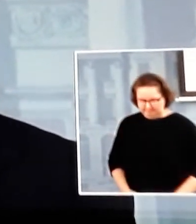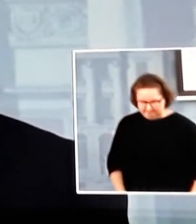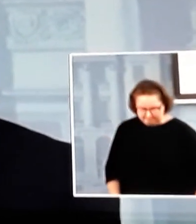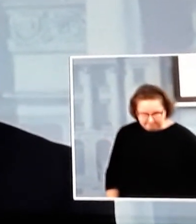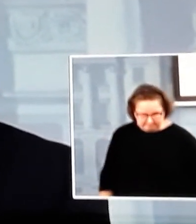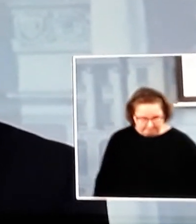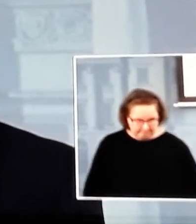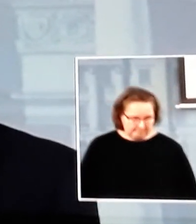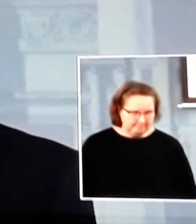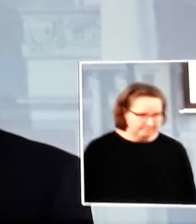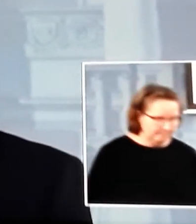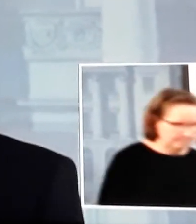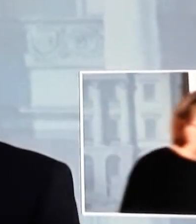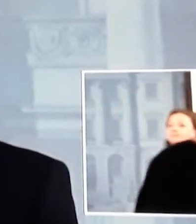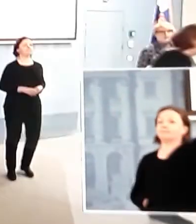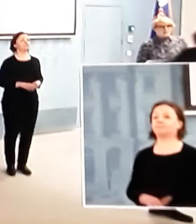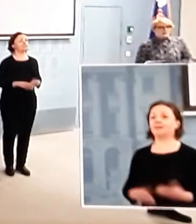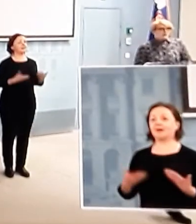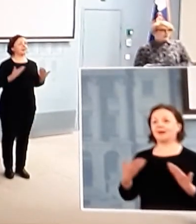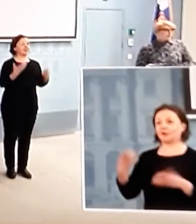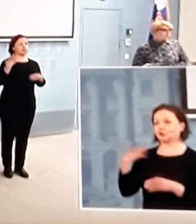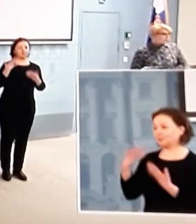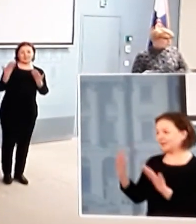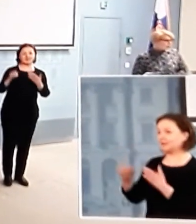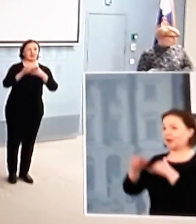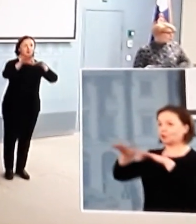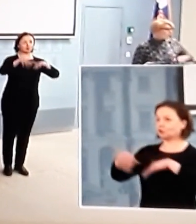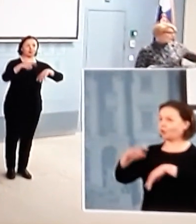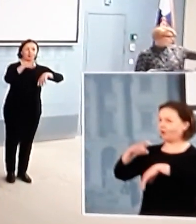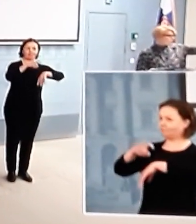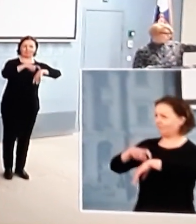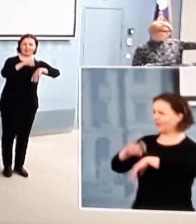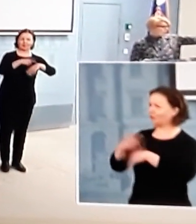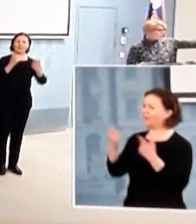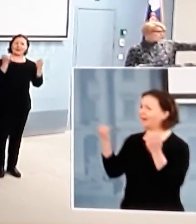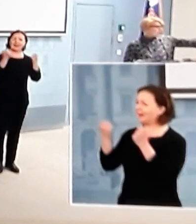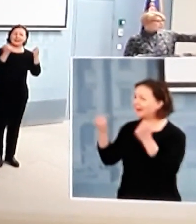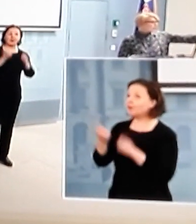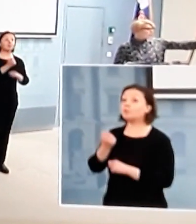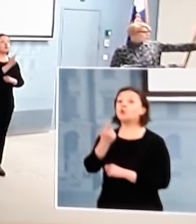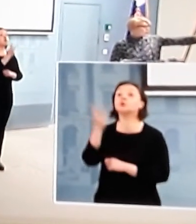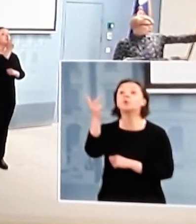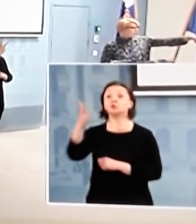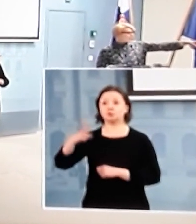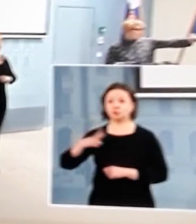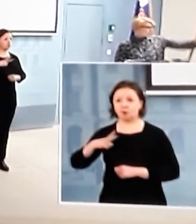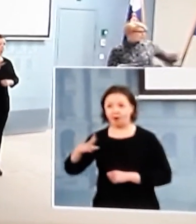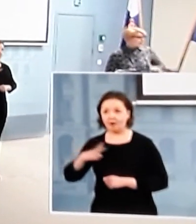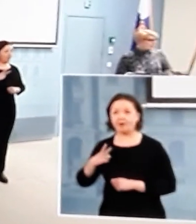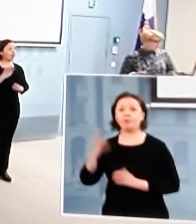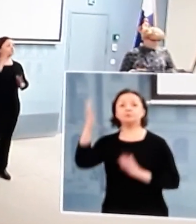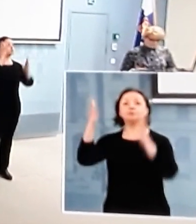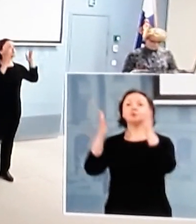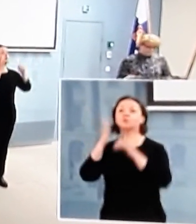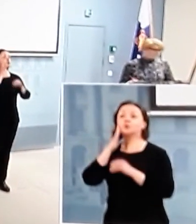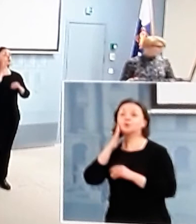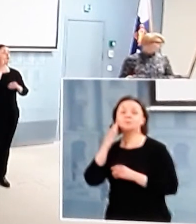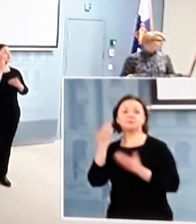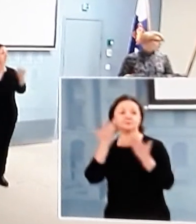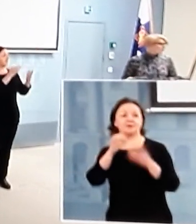ministereille. Edustunnan aikataulujen mukaan meillä on vähän kirja tilanne, mutta otetaan muutamia kysymyksiä. Aloitetaan pyytämisjärjestö STT.